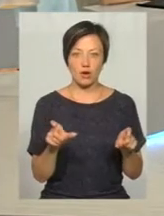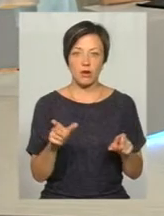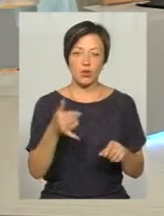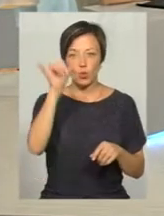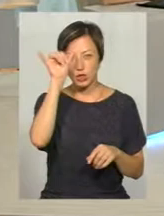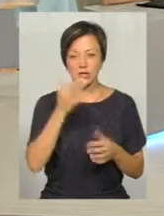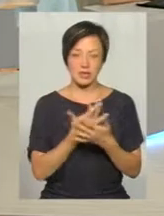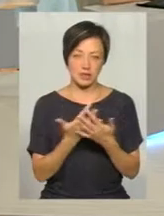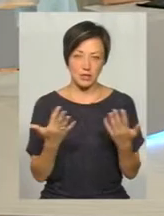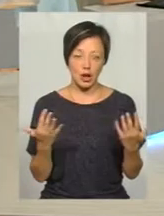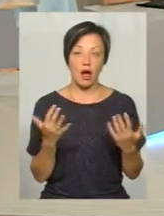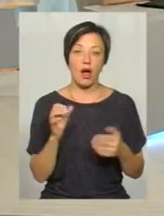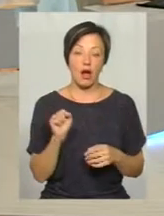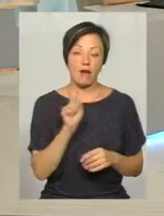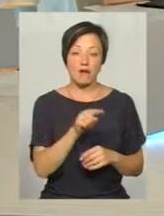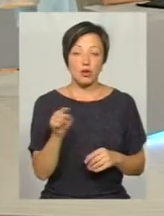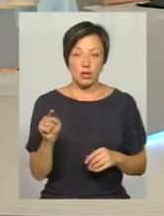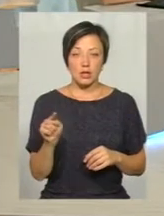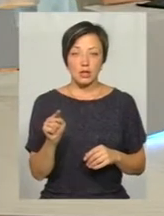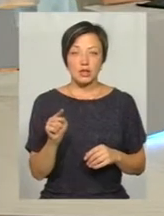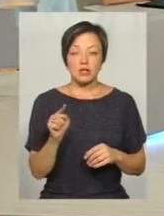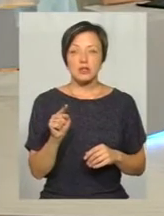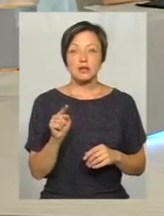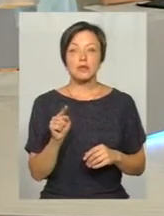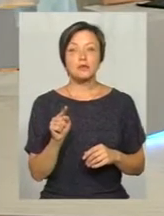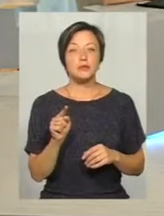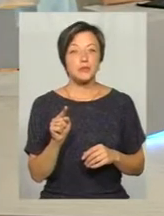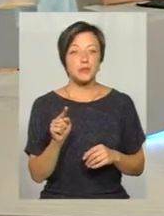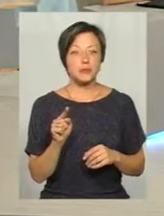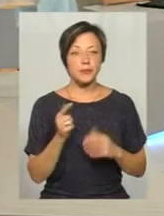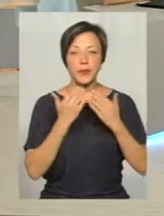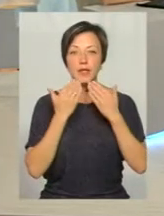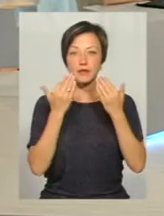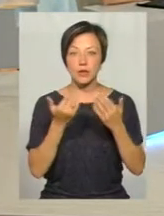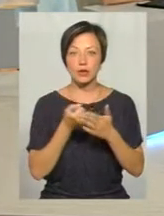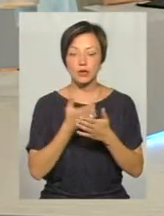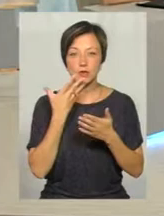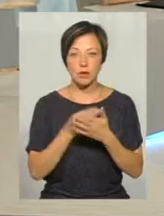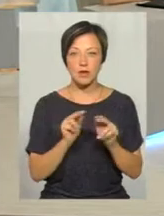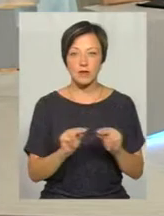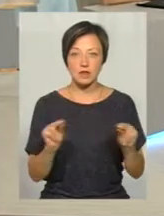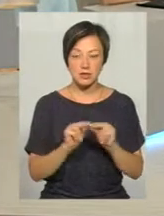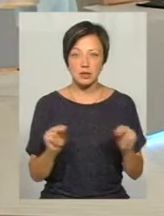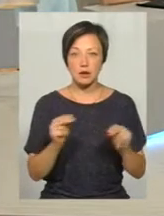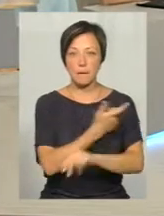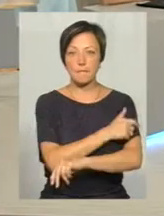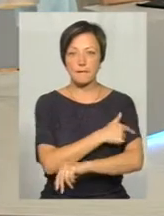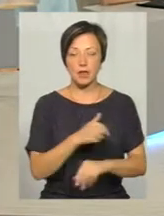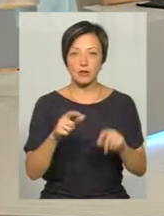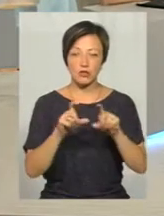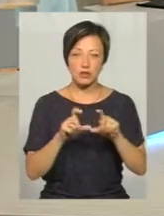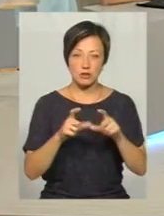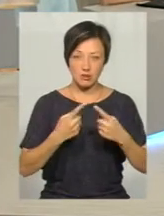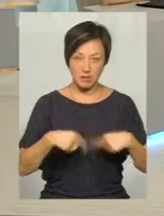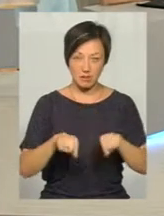училищі, і все інше. Вони звертаються до своїх викладачів в медчастину. А